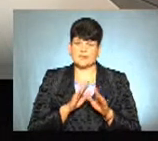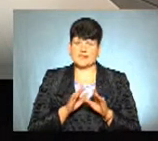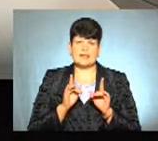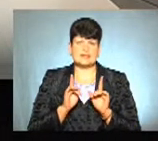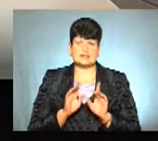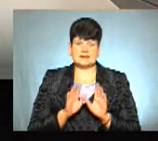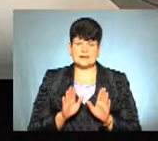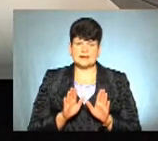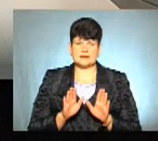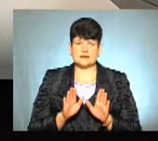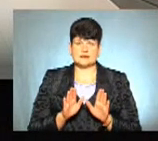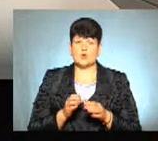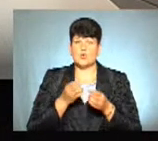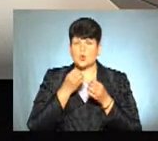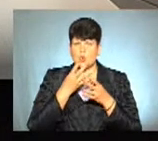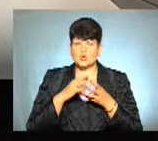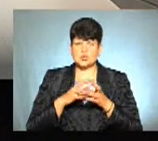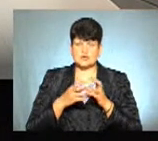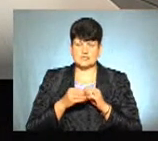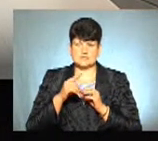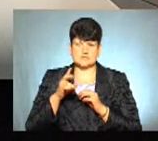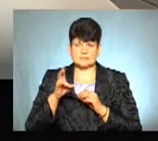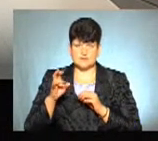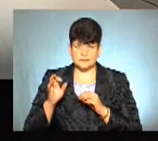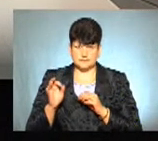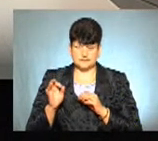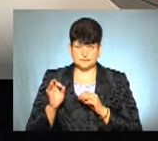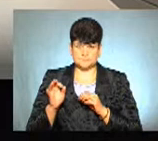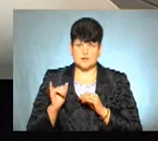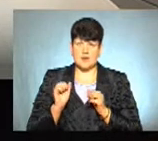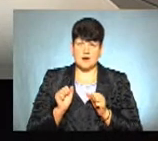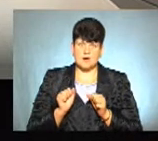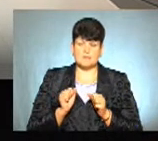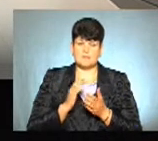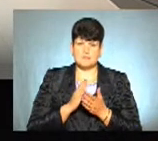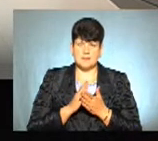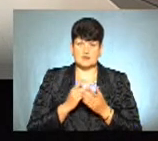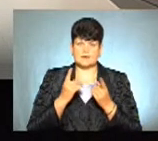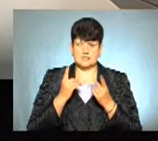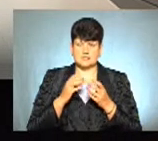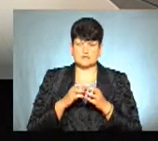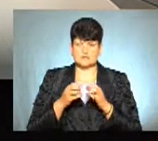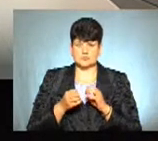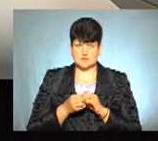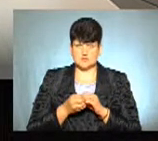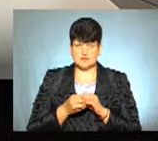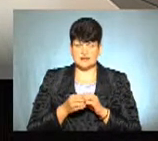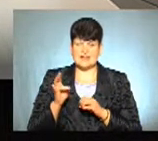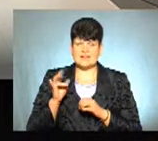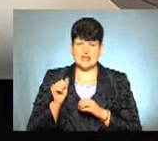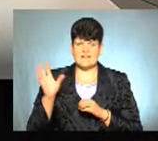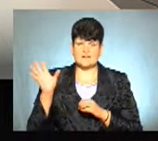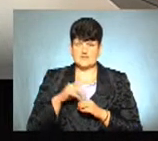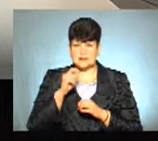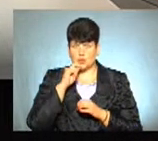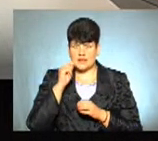хороші результати зовнішнього незалежного оцінювання, а і має досить високі результати на всеукраїнських